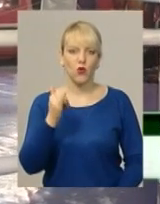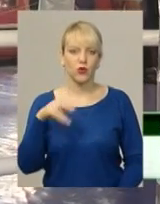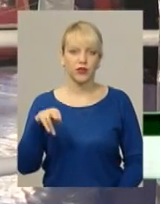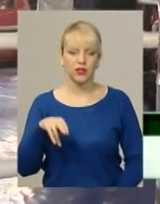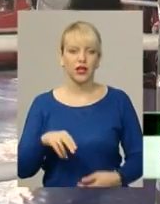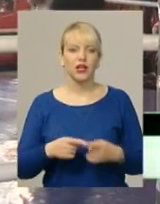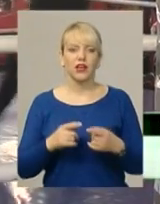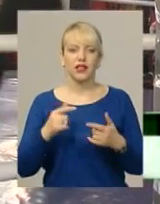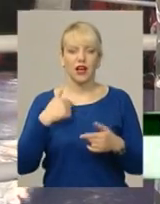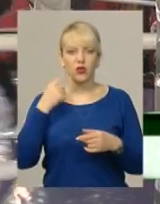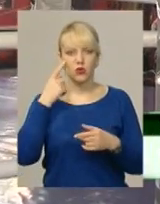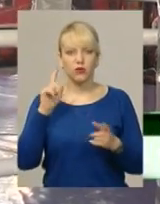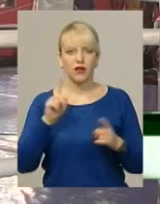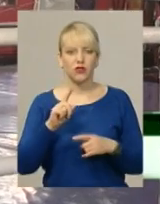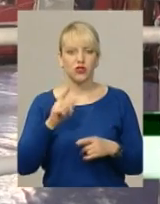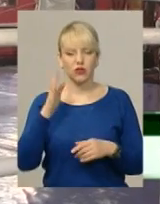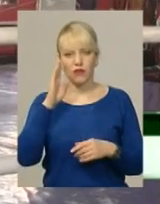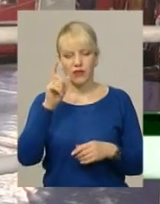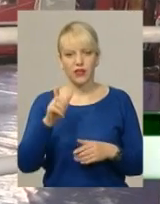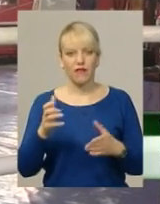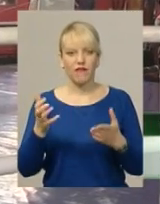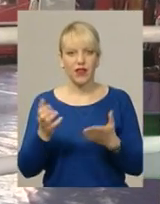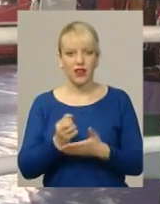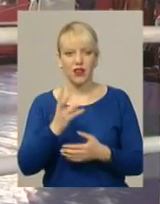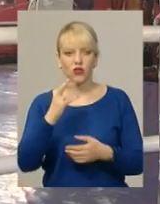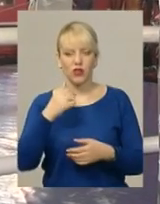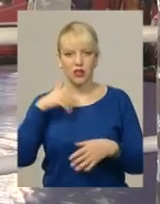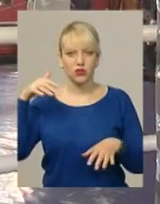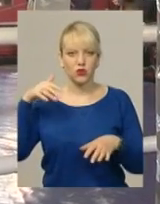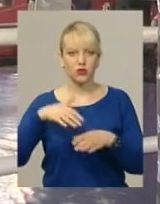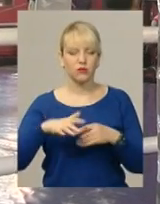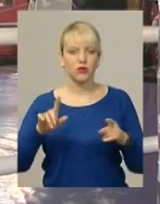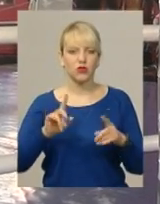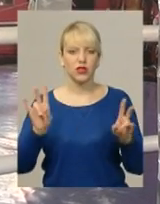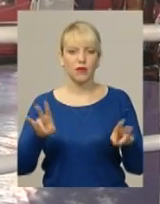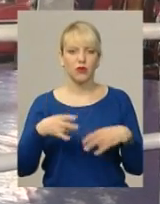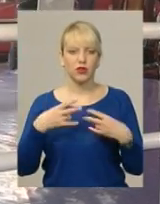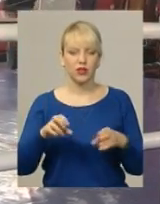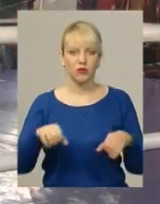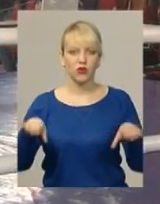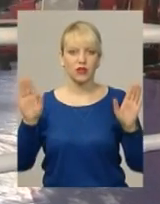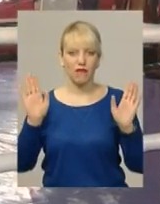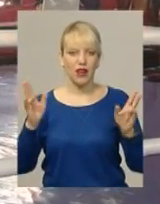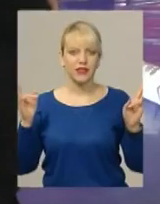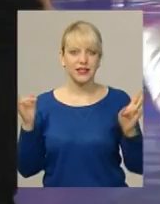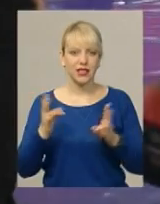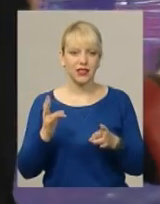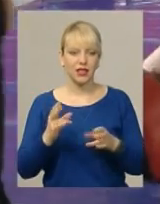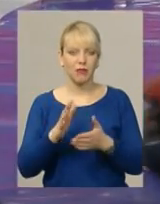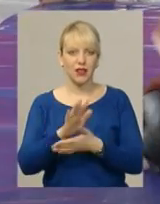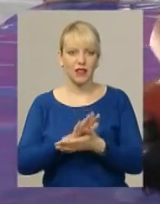він виграє, але я зрозумів, що треба не здаватися і далі битись.